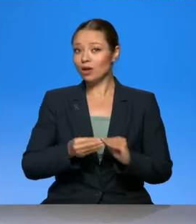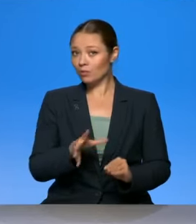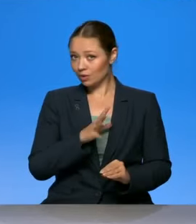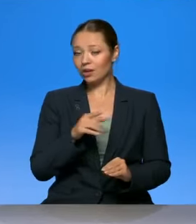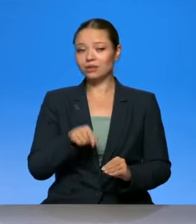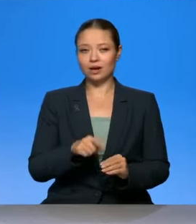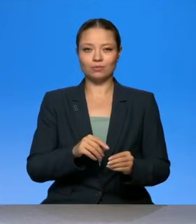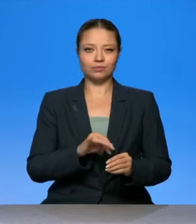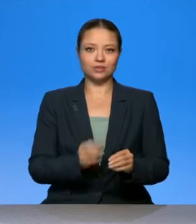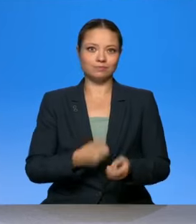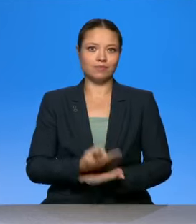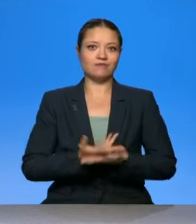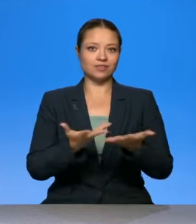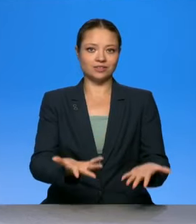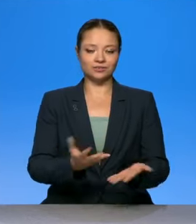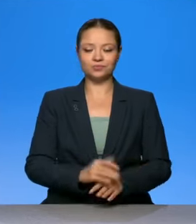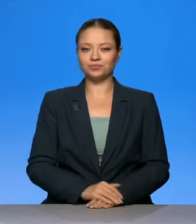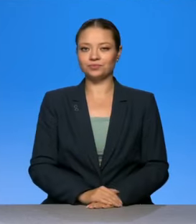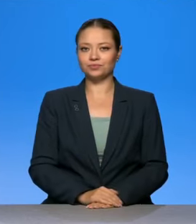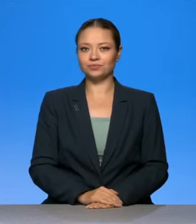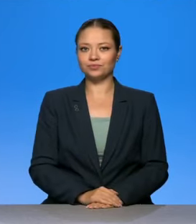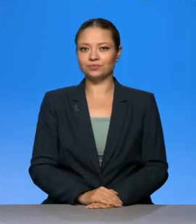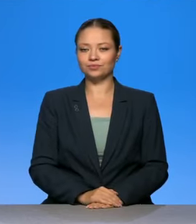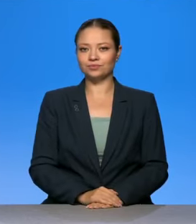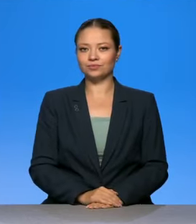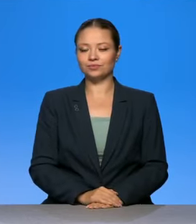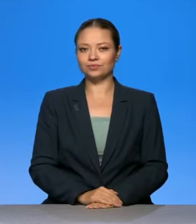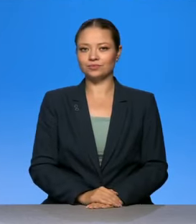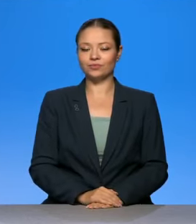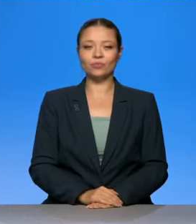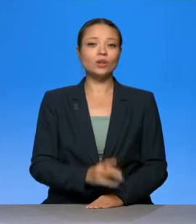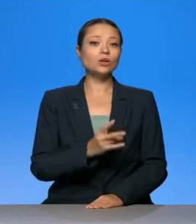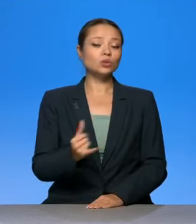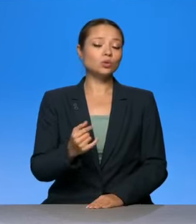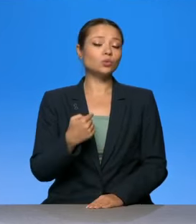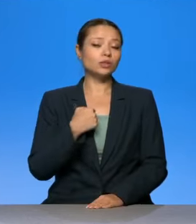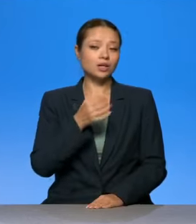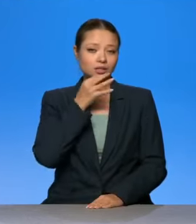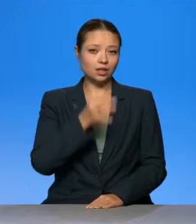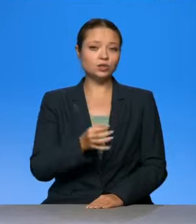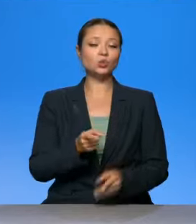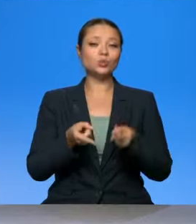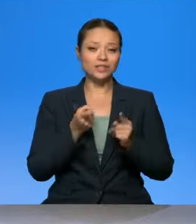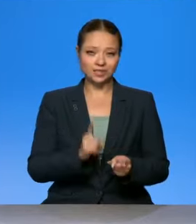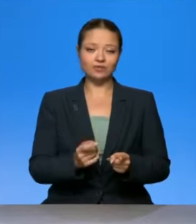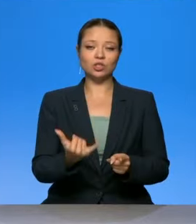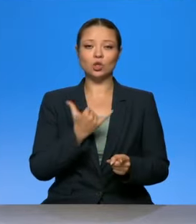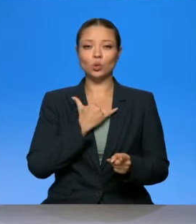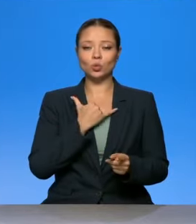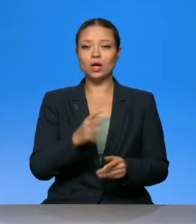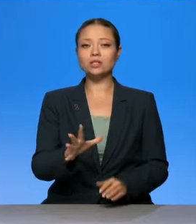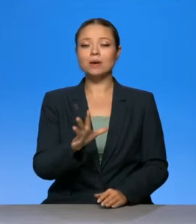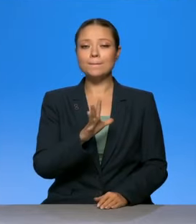Да, и пришлось... Делай комментарий. Быстро, да. Ну, я скажу, действительно, у нас было